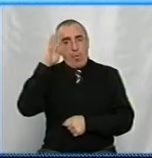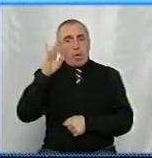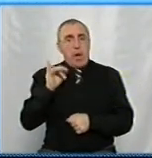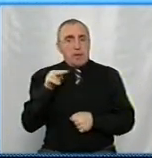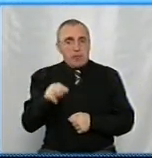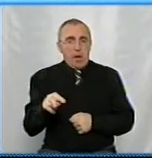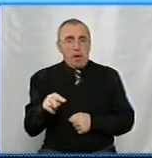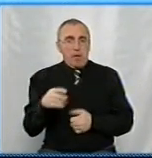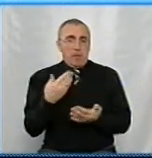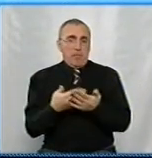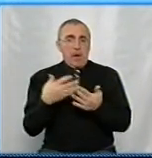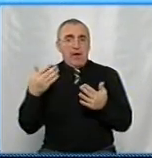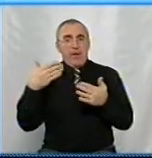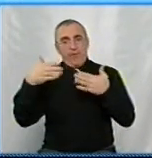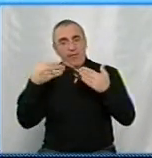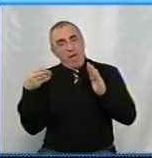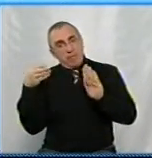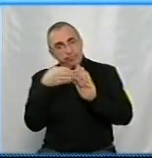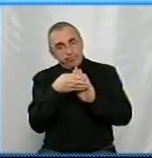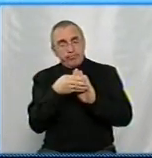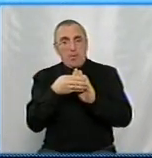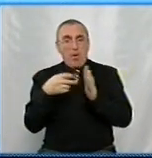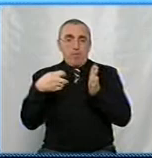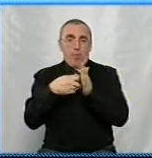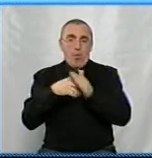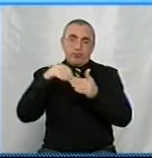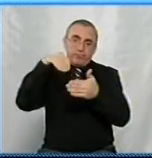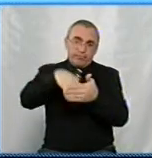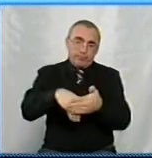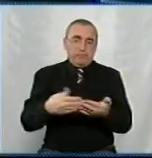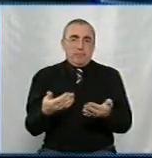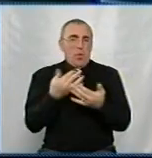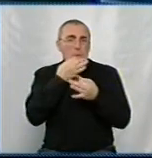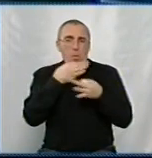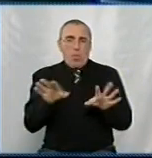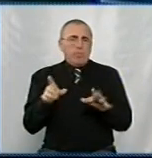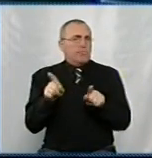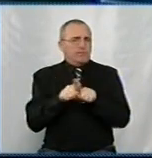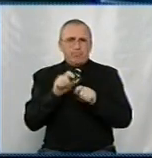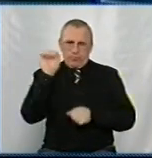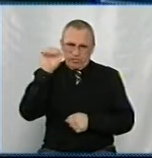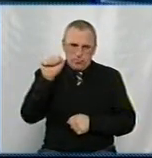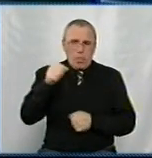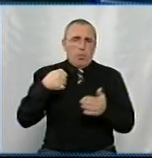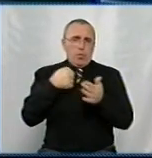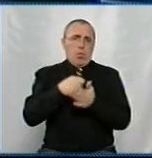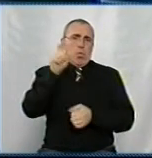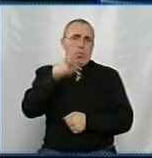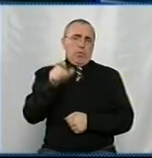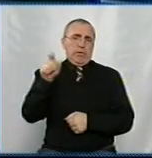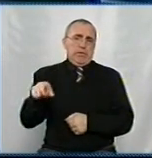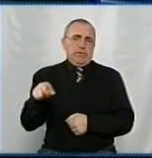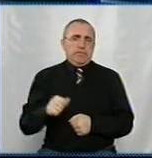тобто десь в дверях має бути, або в поштовій скринці? Любим шляхом ми достукуємося до людини, але